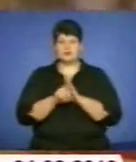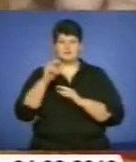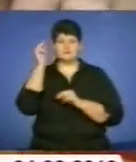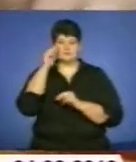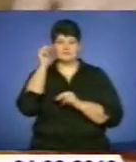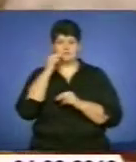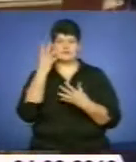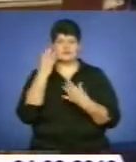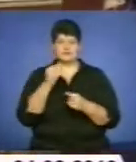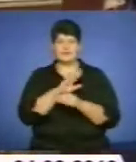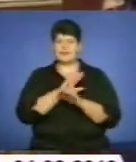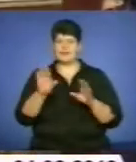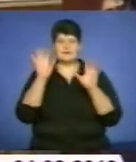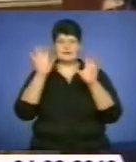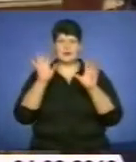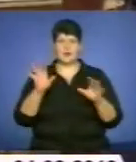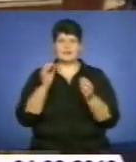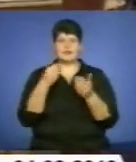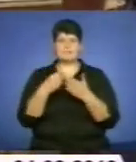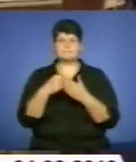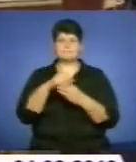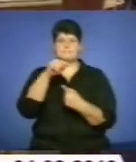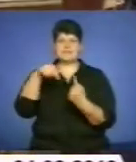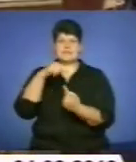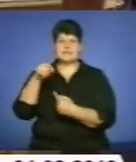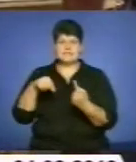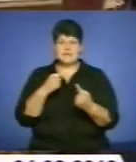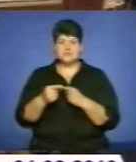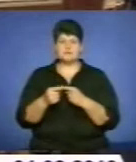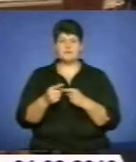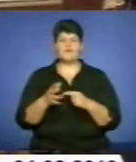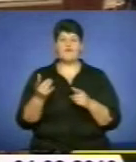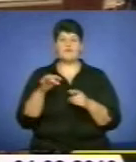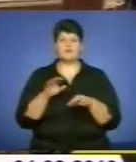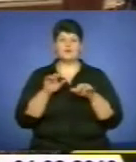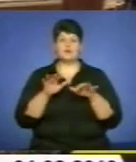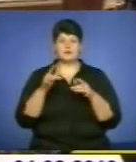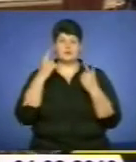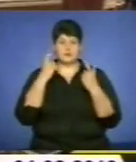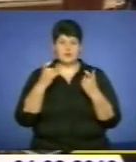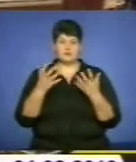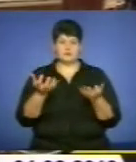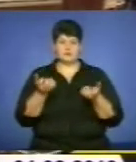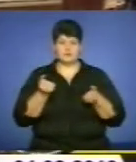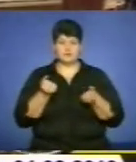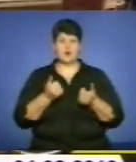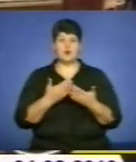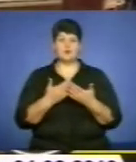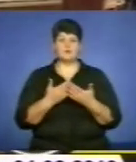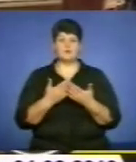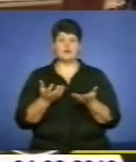протиправний бізнес. Працівниками БНО було затримано в ході реалізації оперативної інформації громадянку,